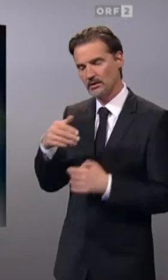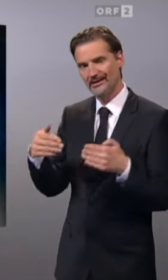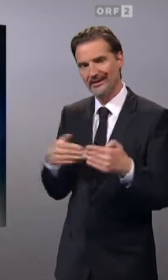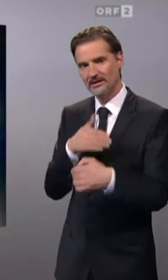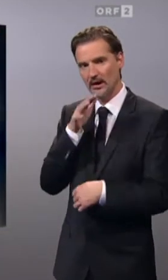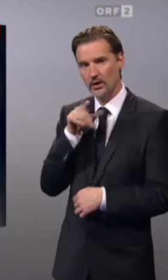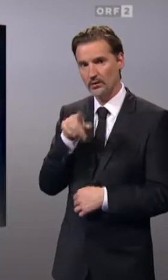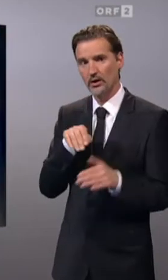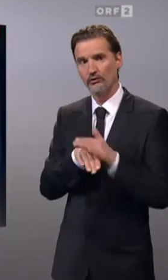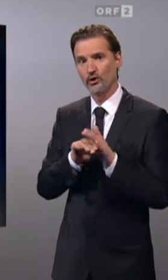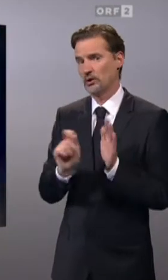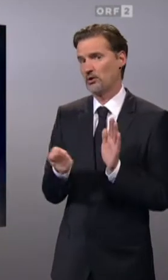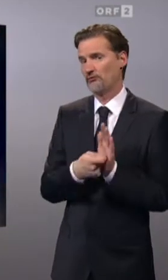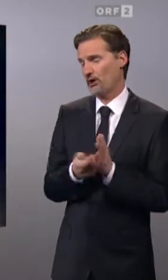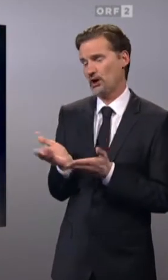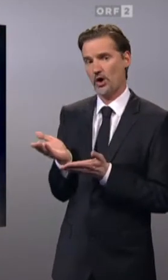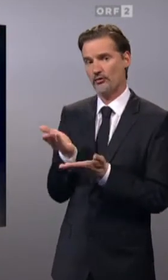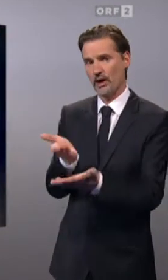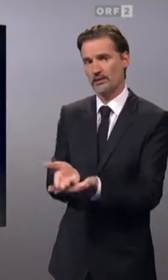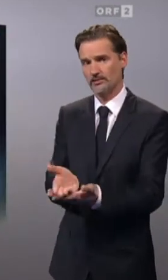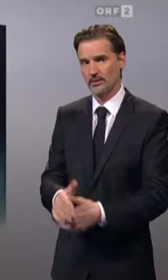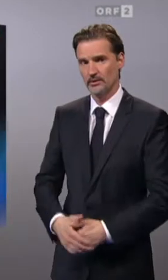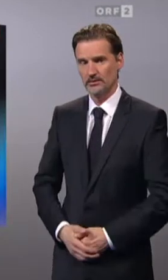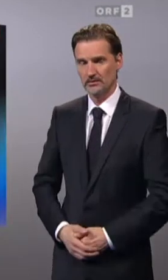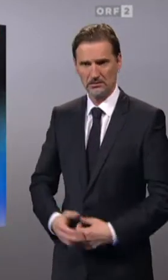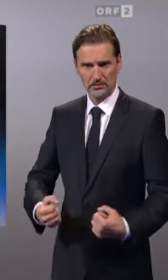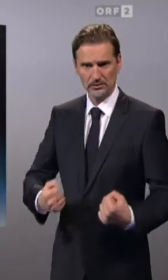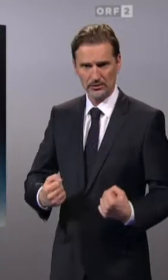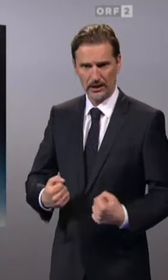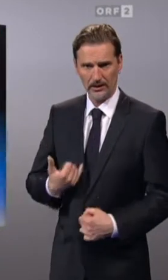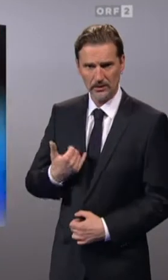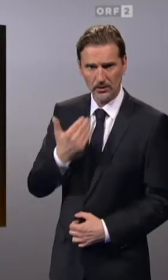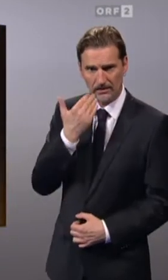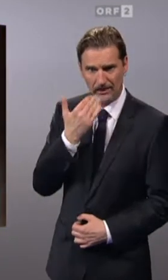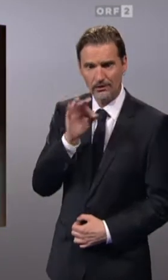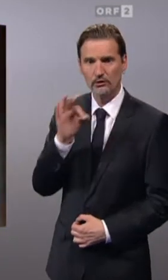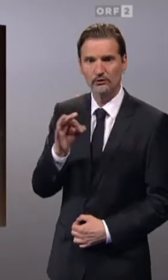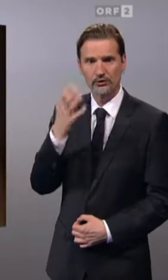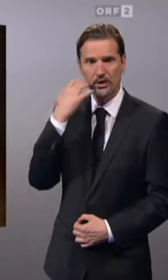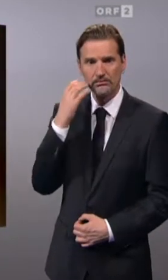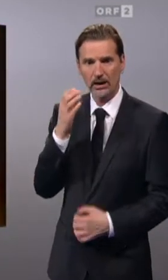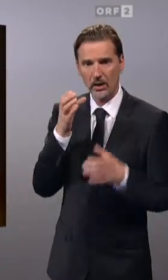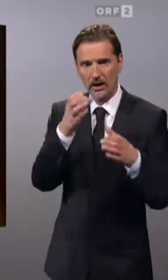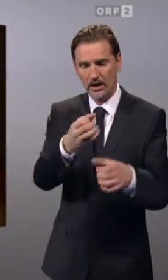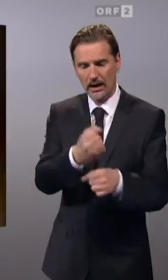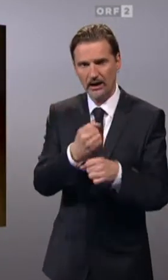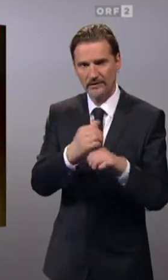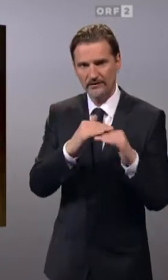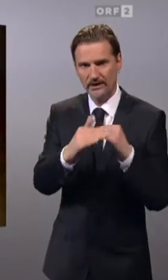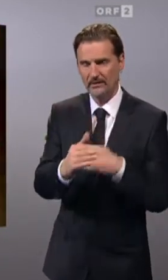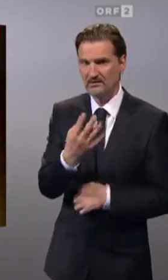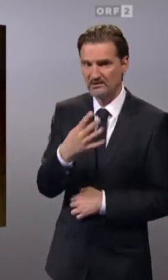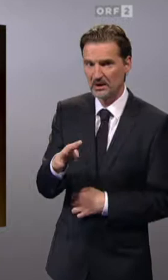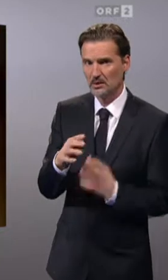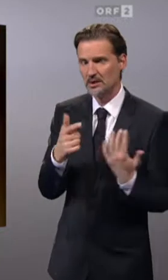Flüchtlinge zum Verkauf angeboten. Starke junge Männer für die Landwirtschaft. 400, 700,